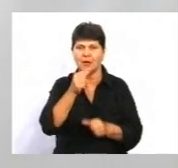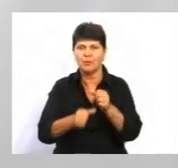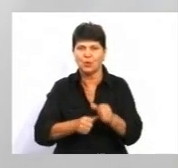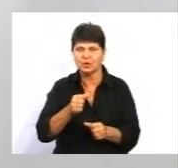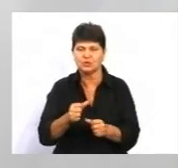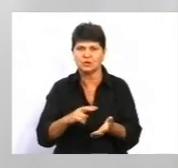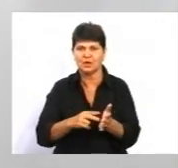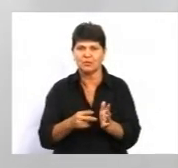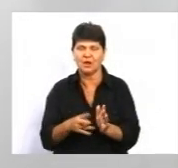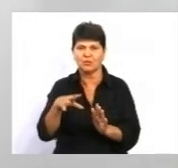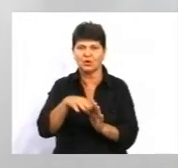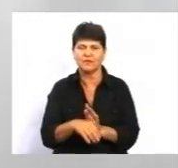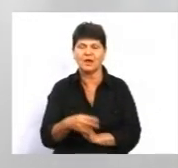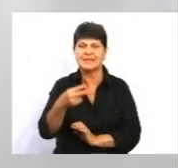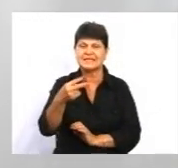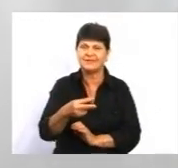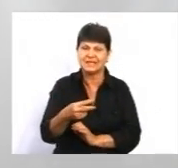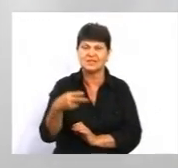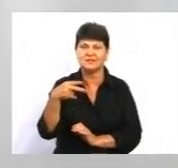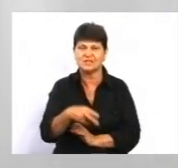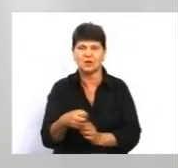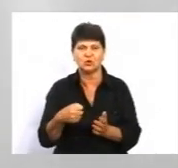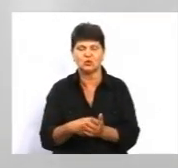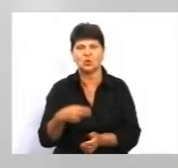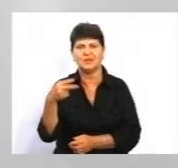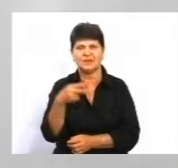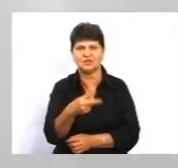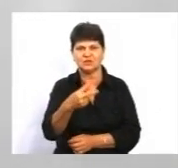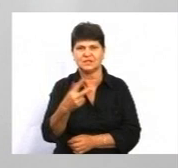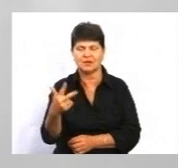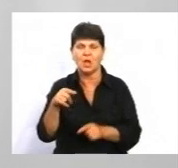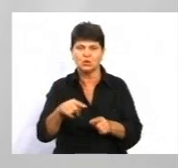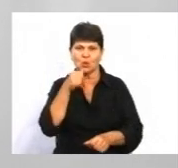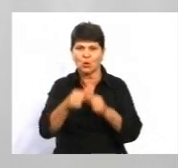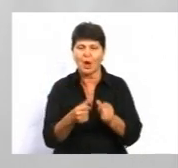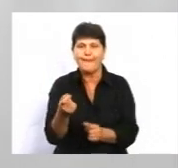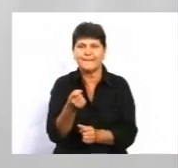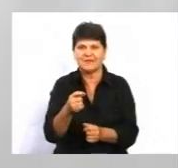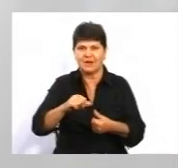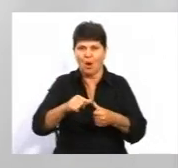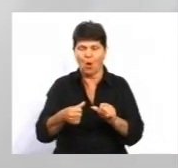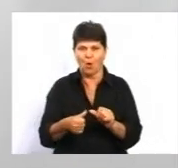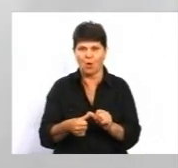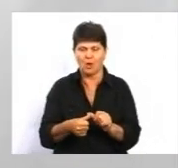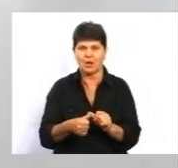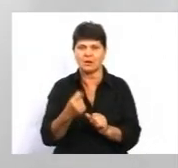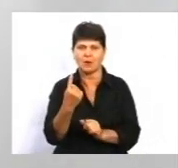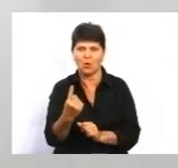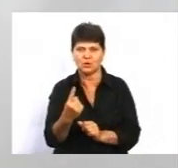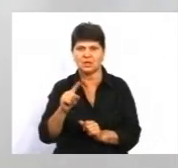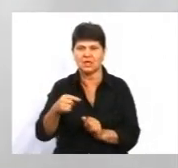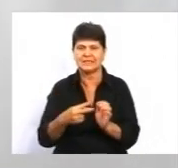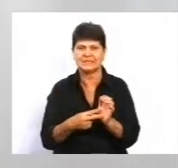2020 до 2023 років. Цьогоріч мінімальний посадовий клад складає 1,73 від